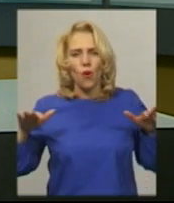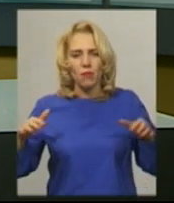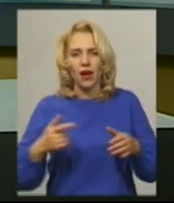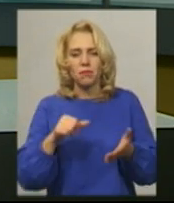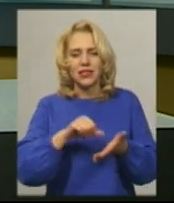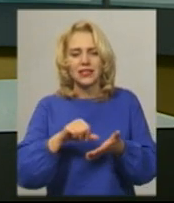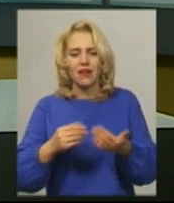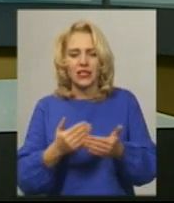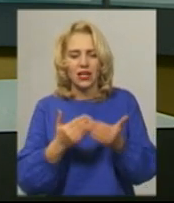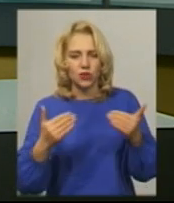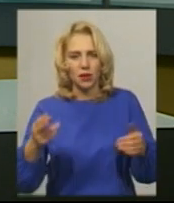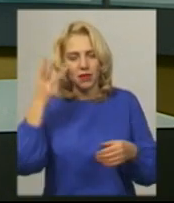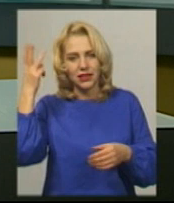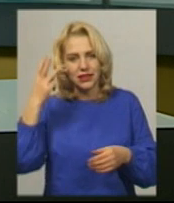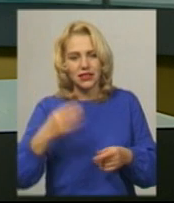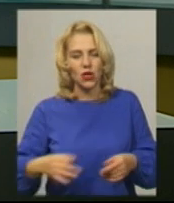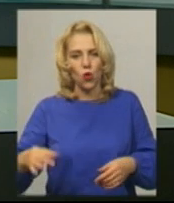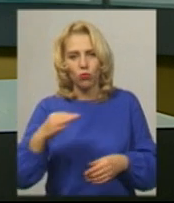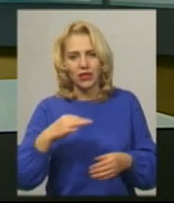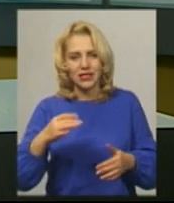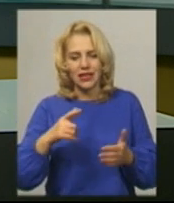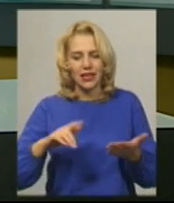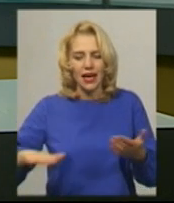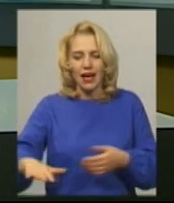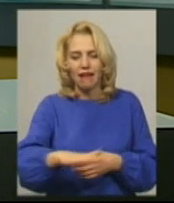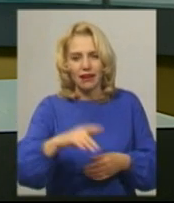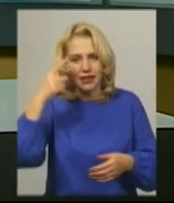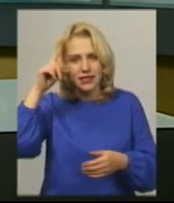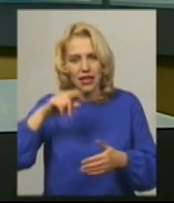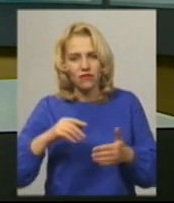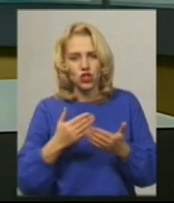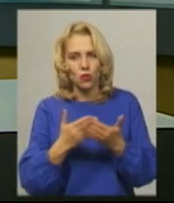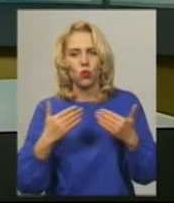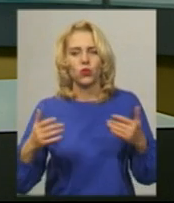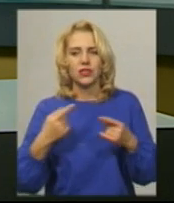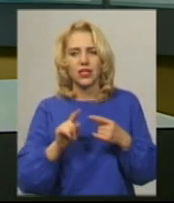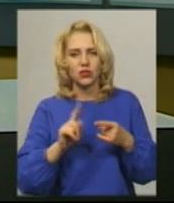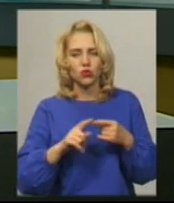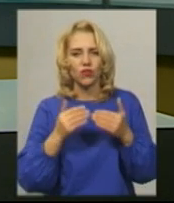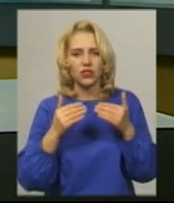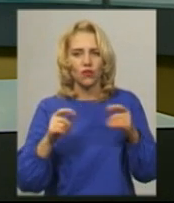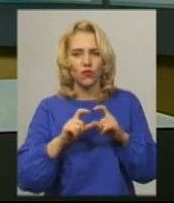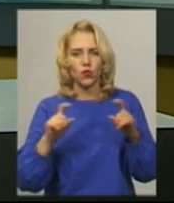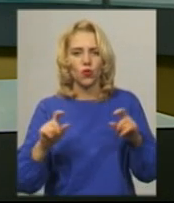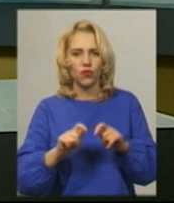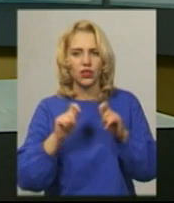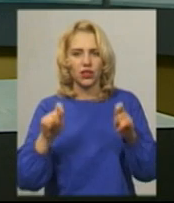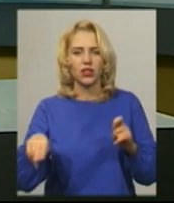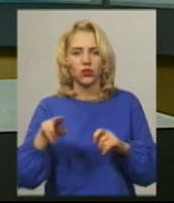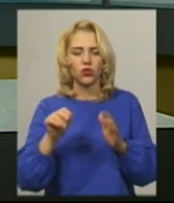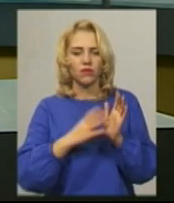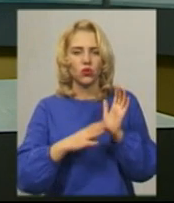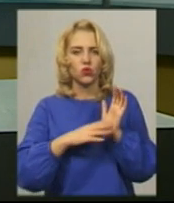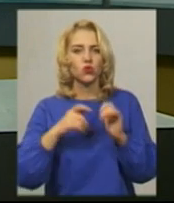експозиції в Хмельницькому обласному краєзнавчому музеї. Нову постійно діючу виставку відкрили сьогодні до 90-річчя музею,